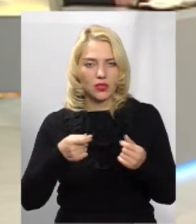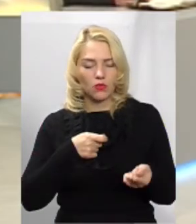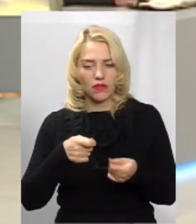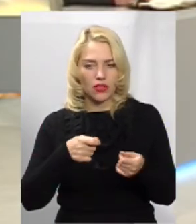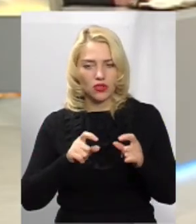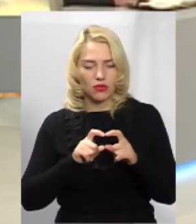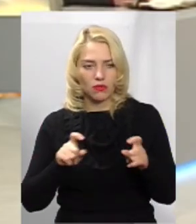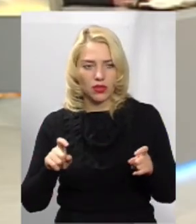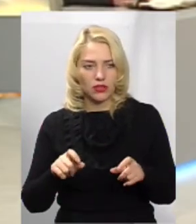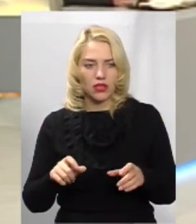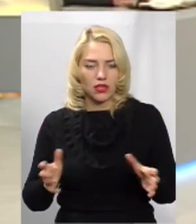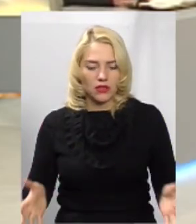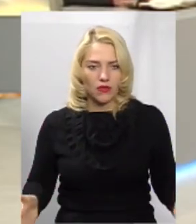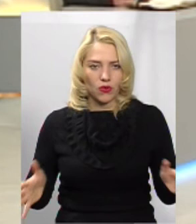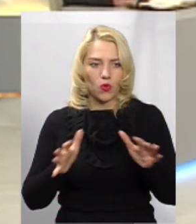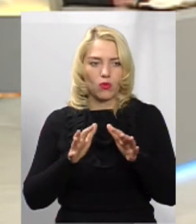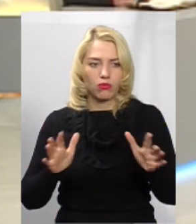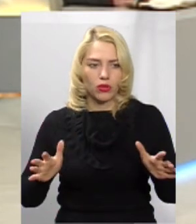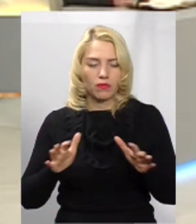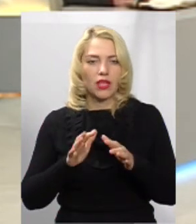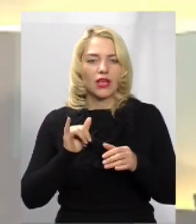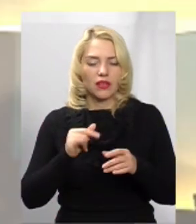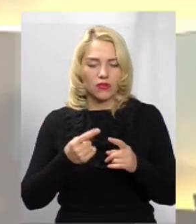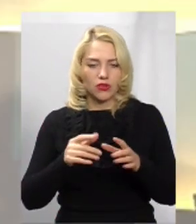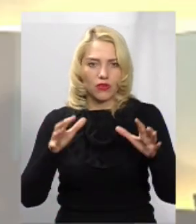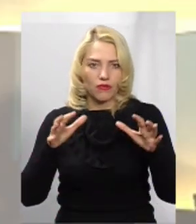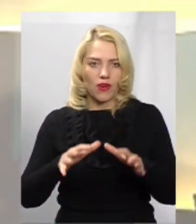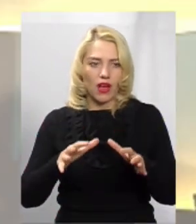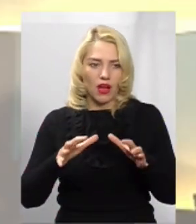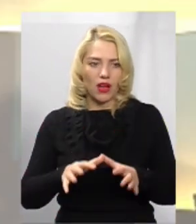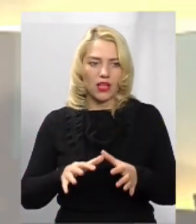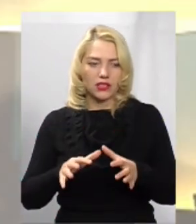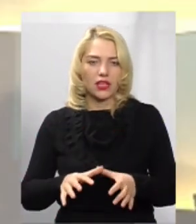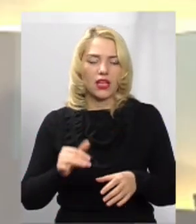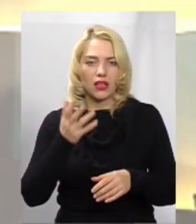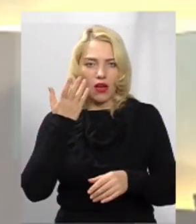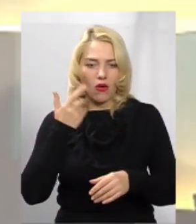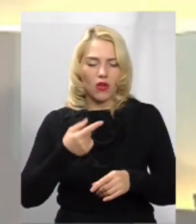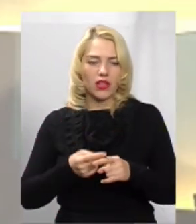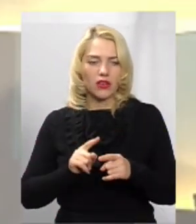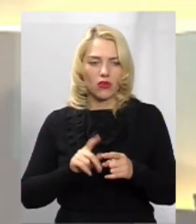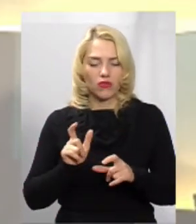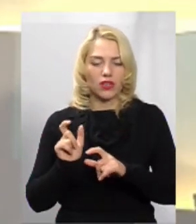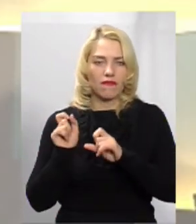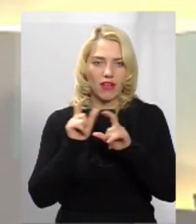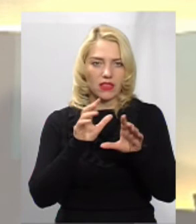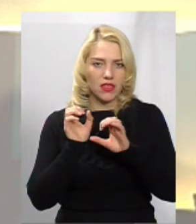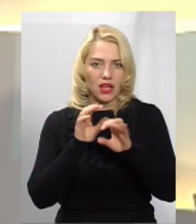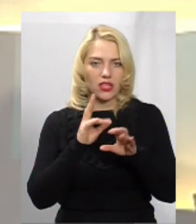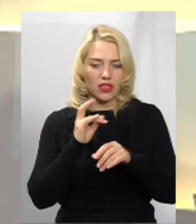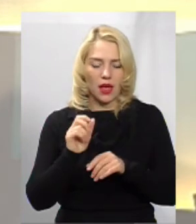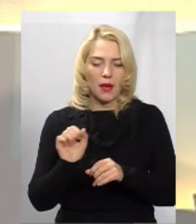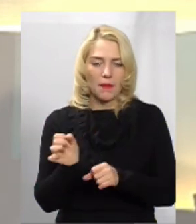компанії згортають вкупі. По-перше, воно влягається у купах, і коли його вже вантажать на